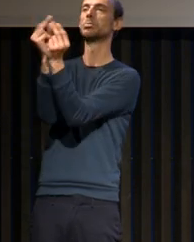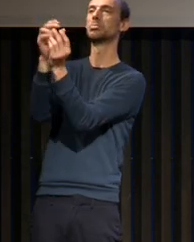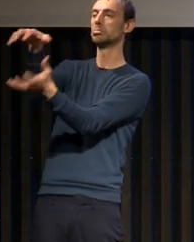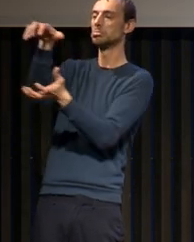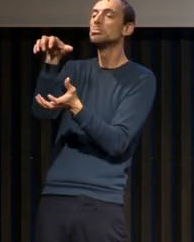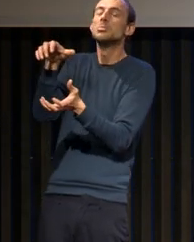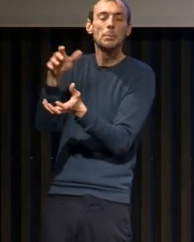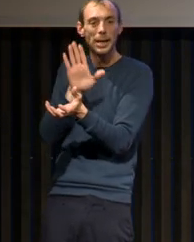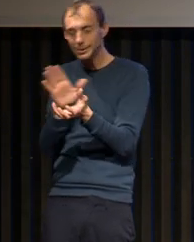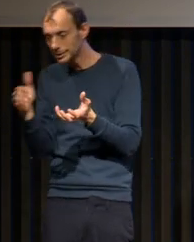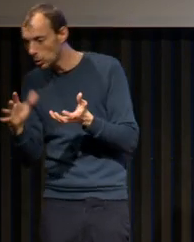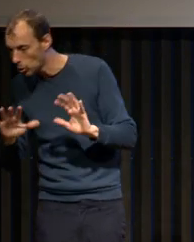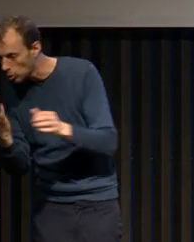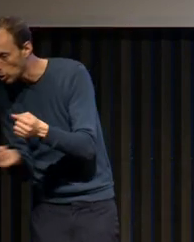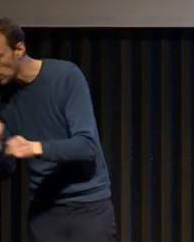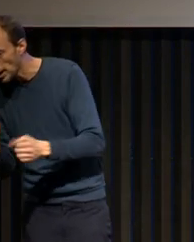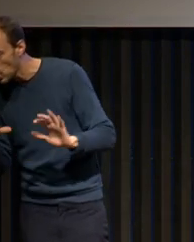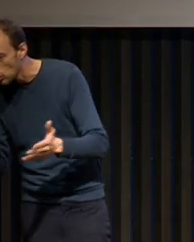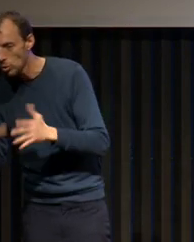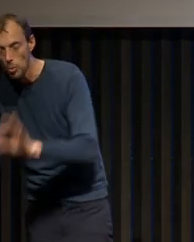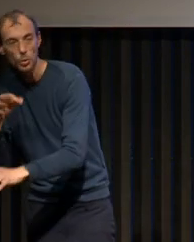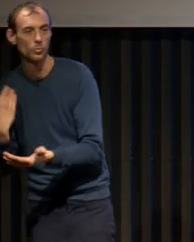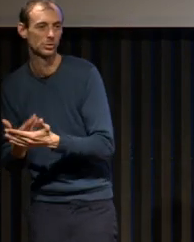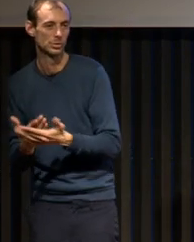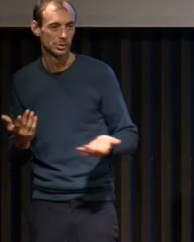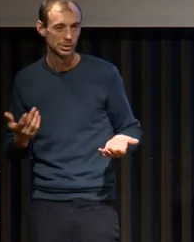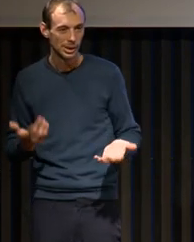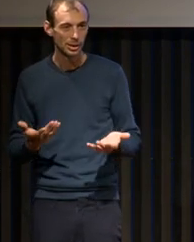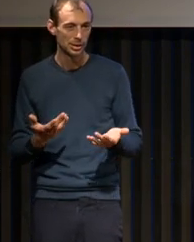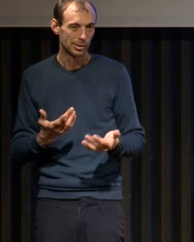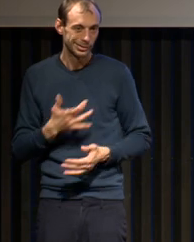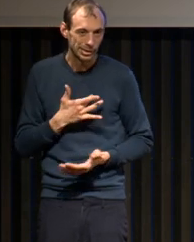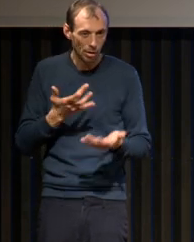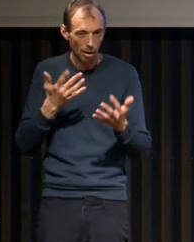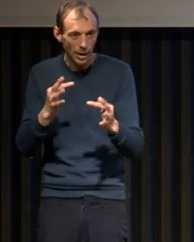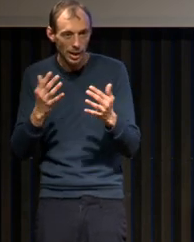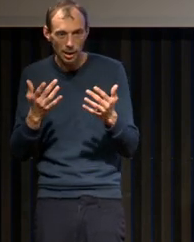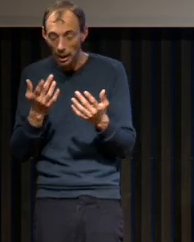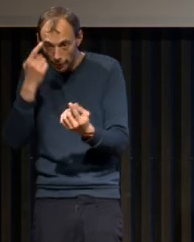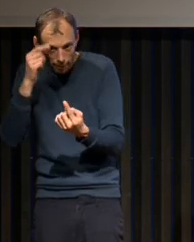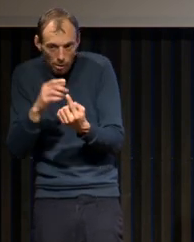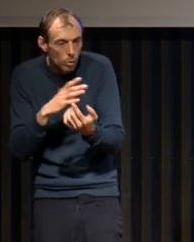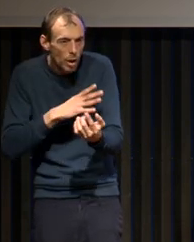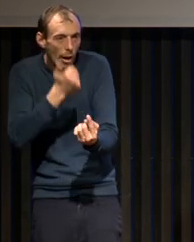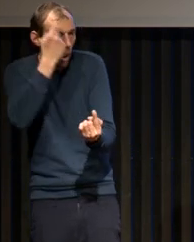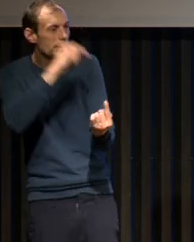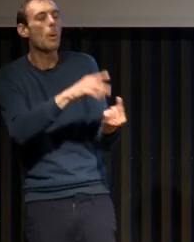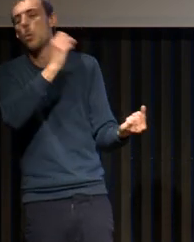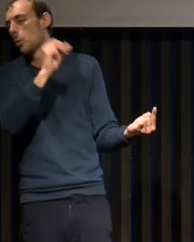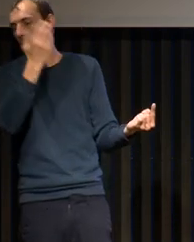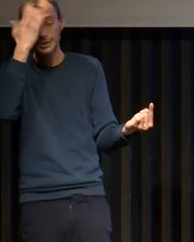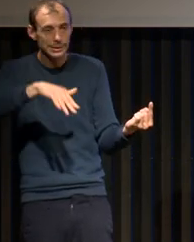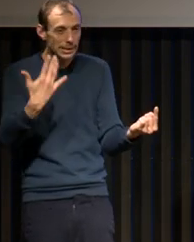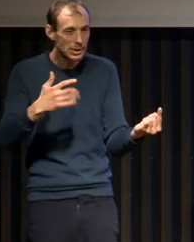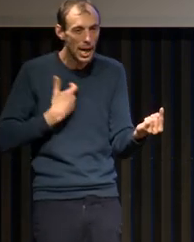sujets qui vont à la recherche et qui essayent de comprendre ce qui se passe en dehors d'a priori